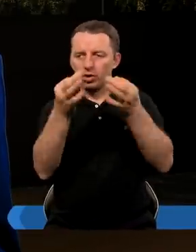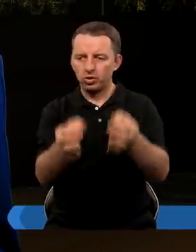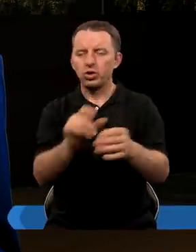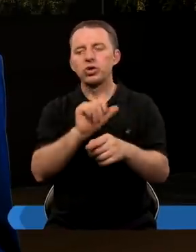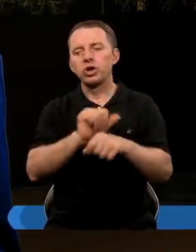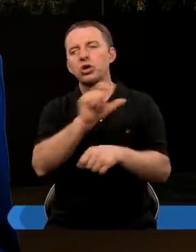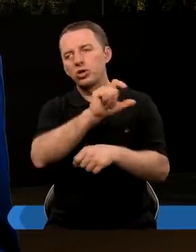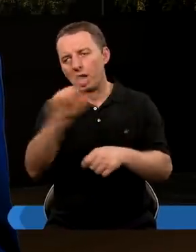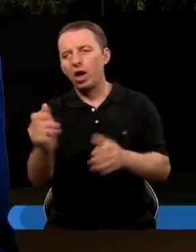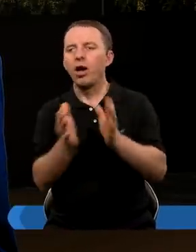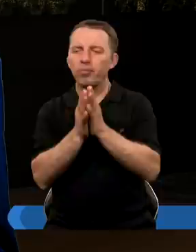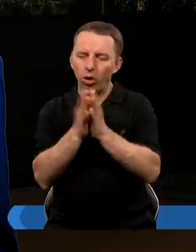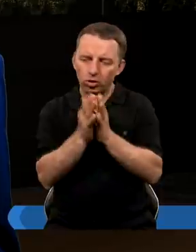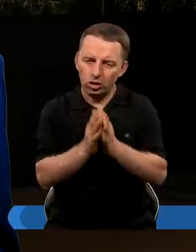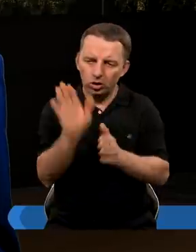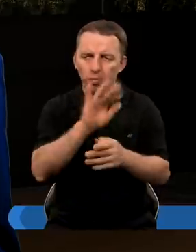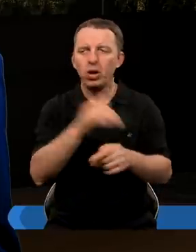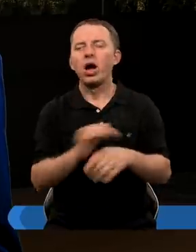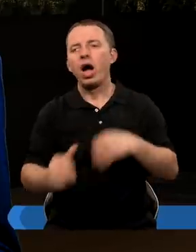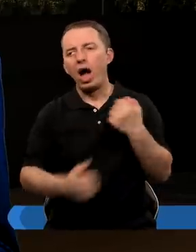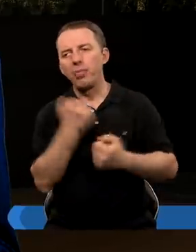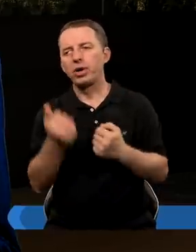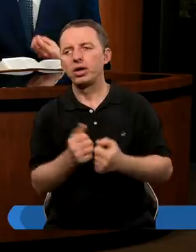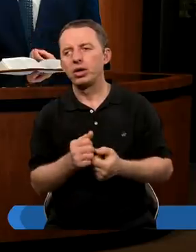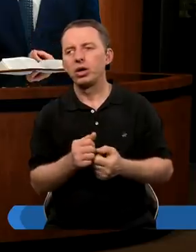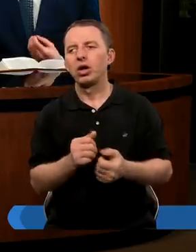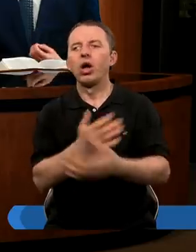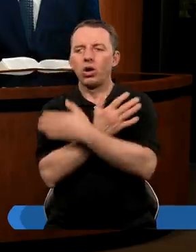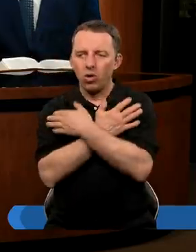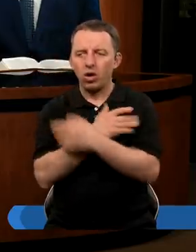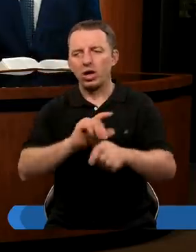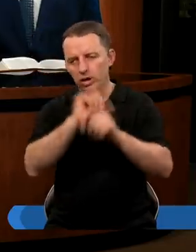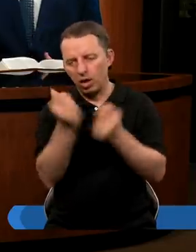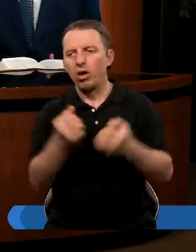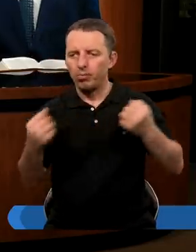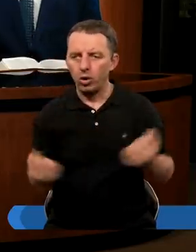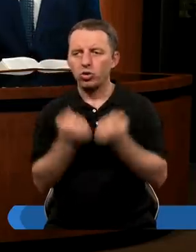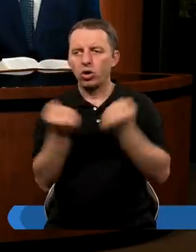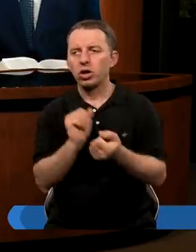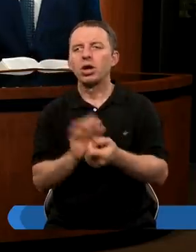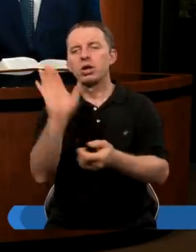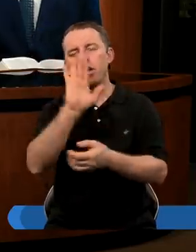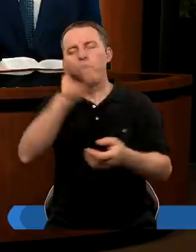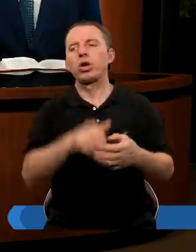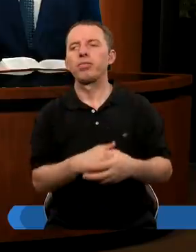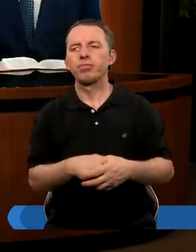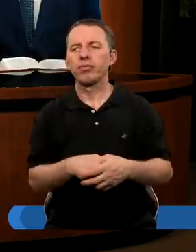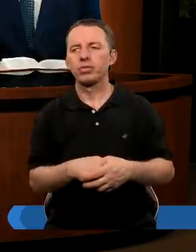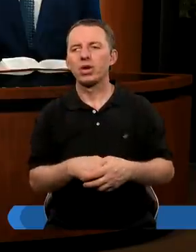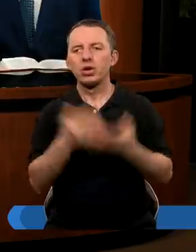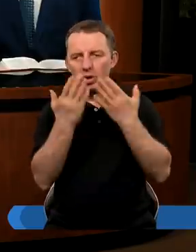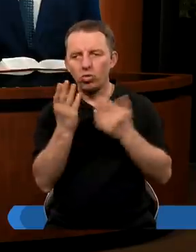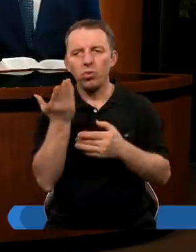Także dzisiaj jest czas, aby modlić się do Boga i aby kochać Go z całego serca i podążać za Nim, tam, gdzie On pójdzie.